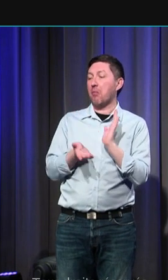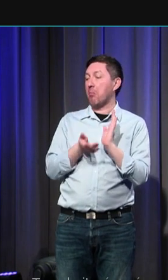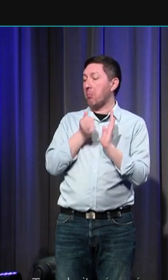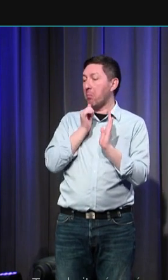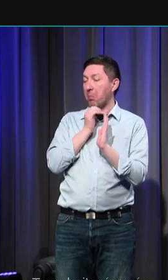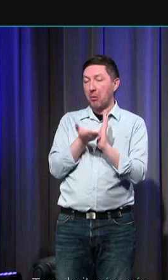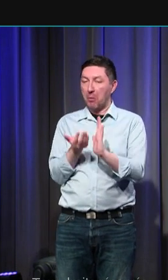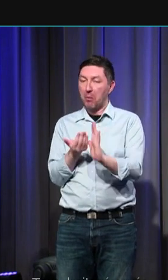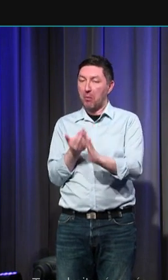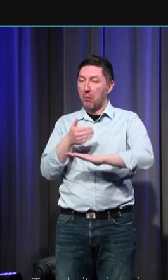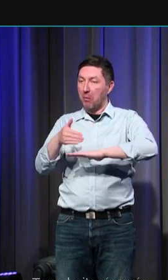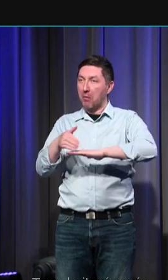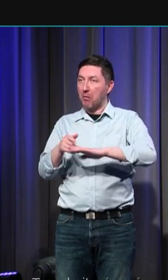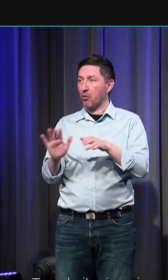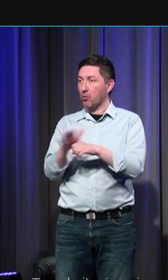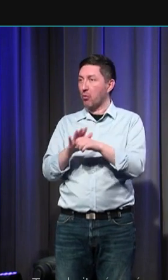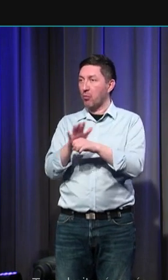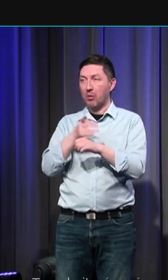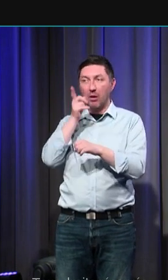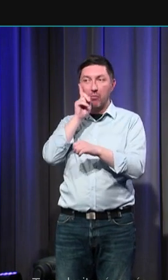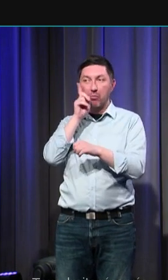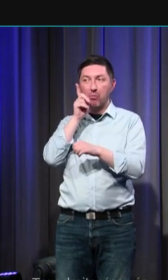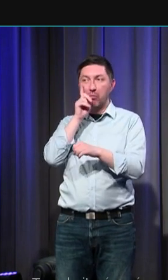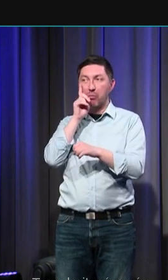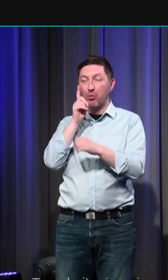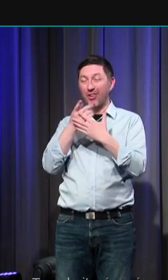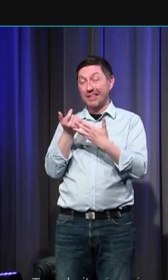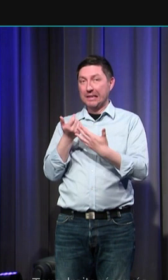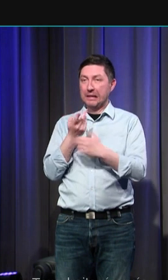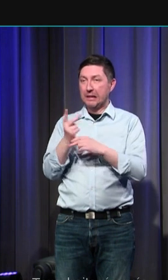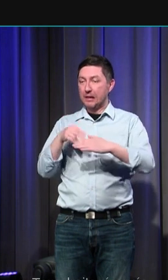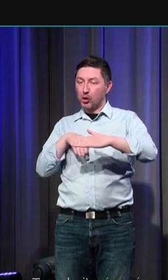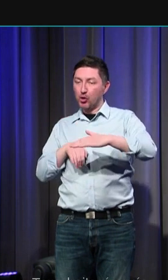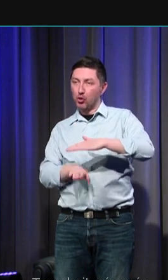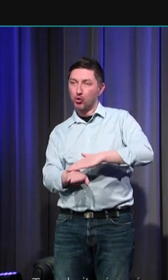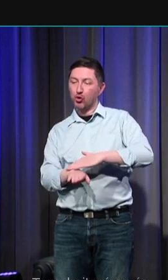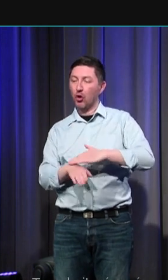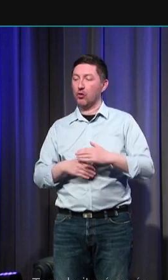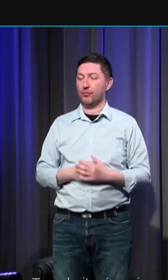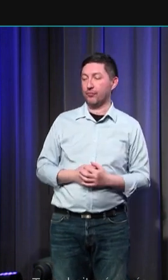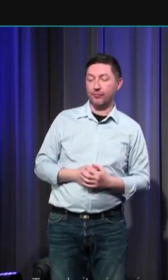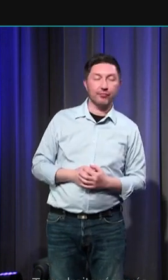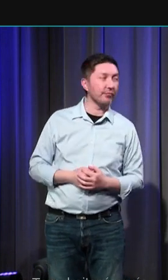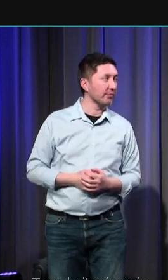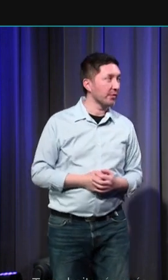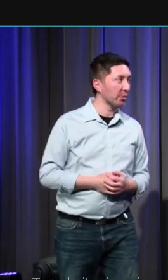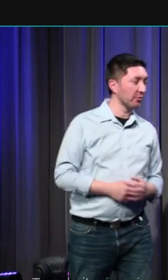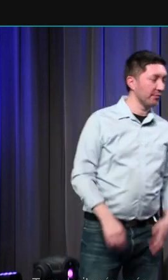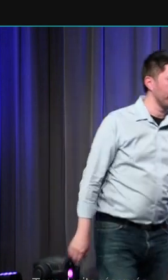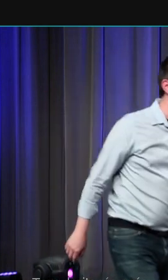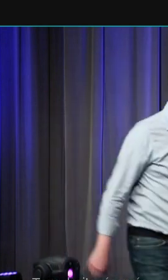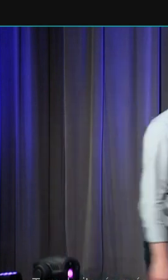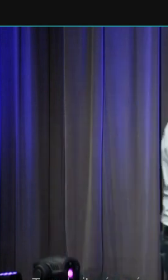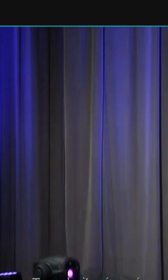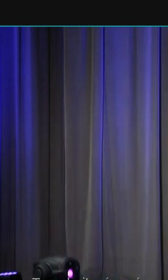étions contraints par un impact du sous-sol des traces d'hôtels de l'enduit-pain enfin